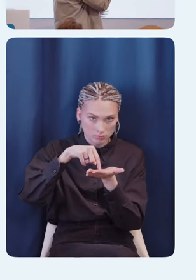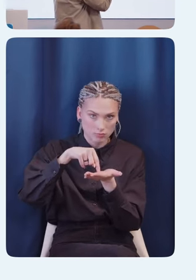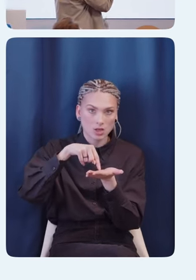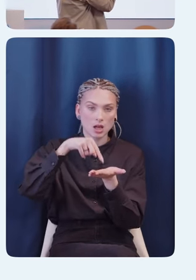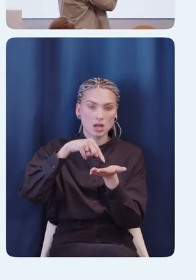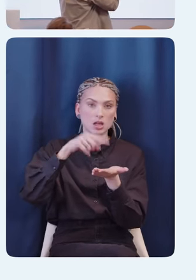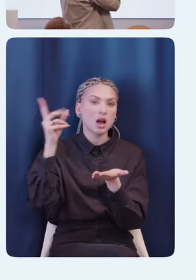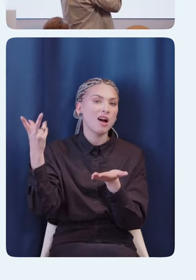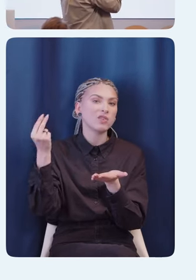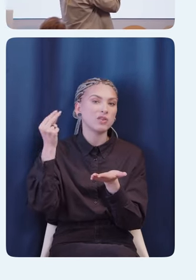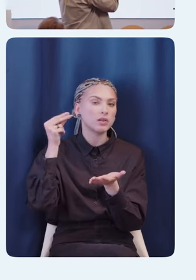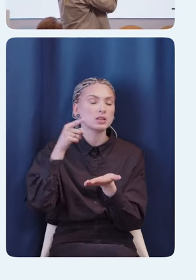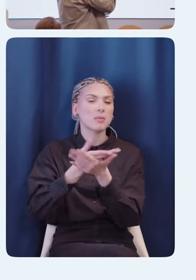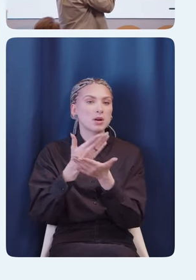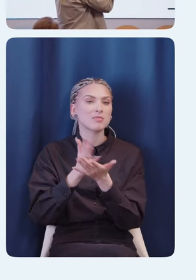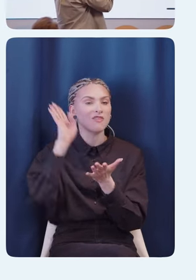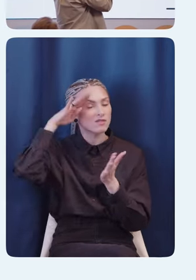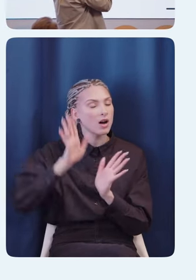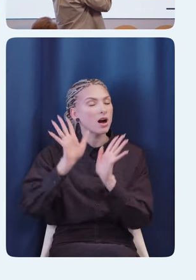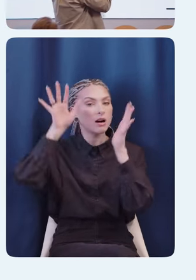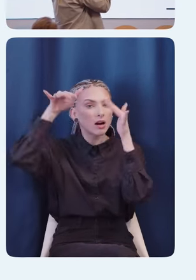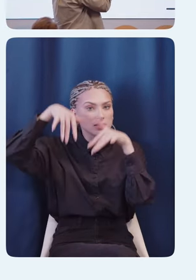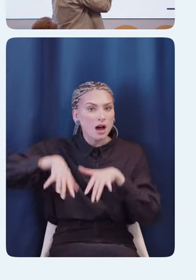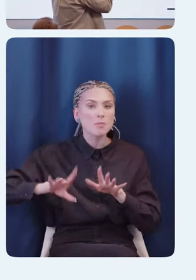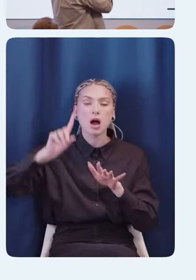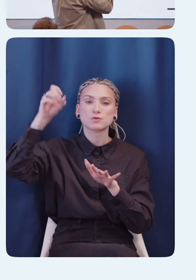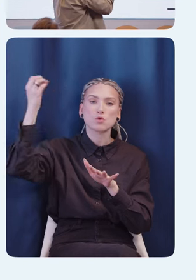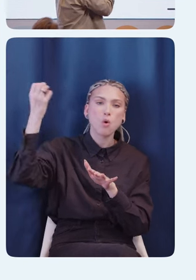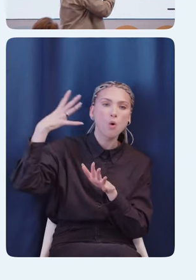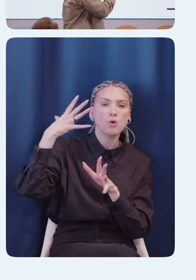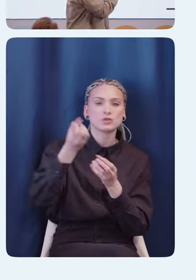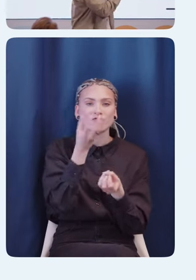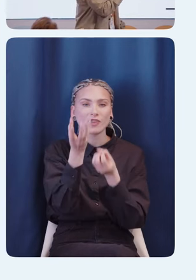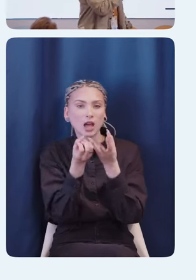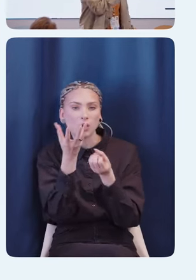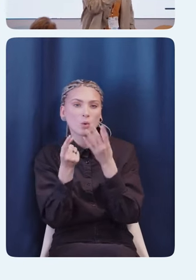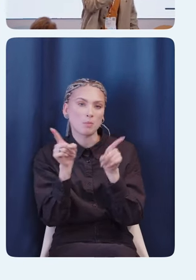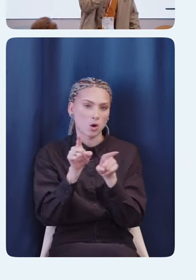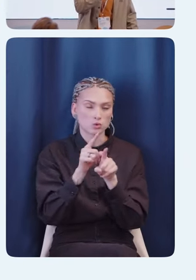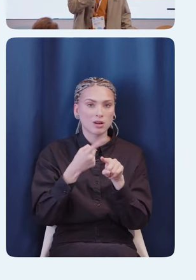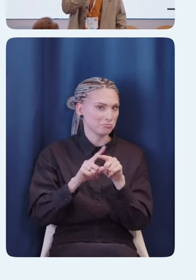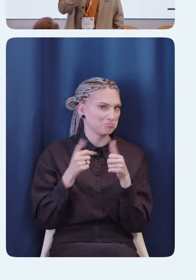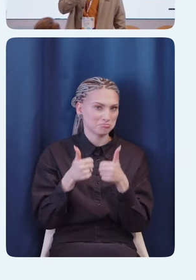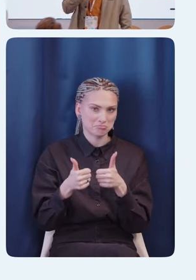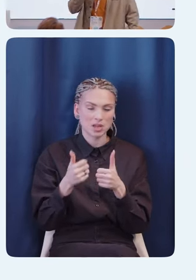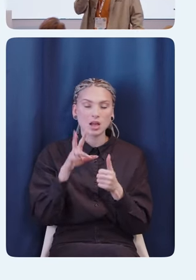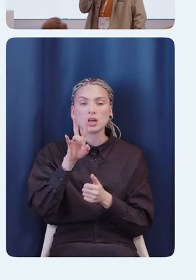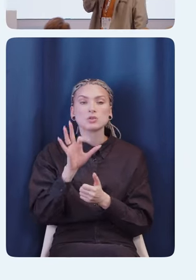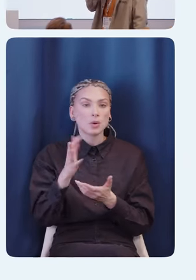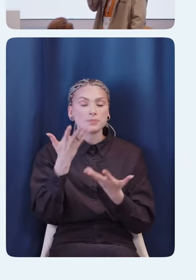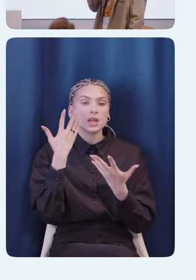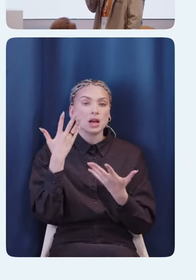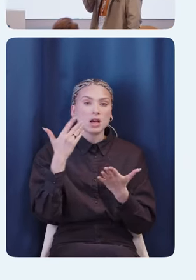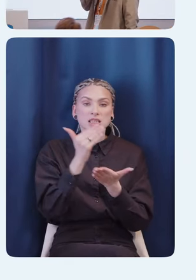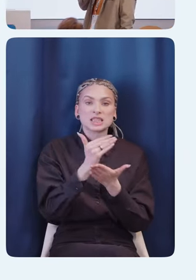система ему зачитывает, что там, например, водопад, солнышко светит, цветочки и тому подобное. Это достаточно прикольно. Так вот, когда